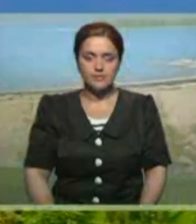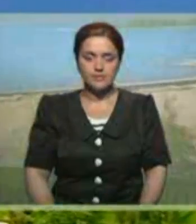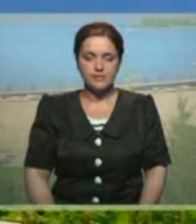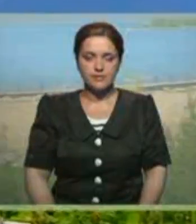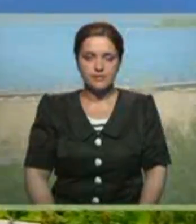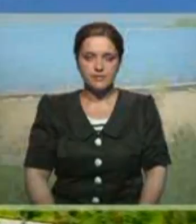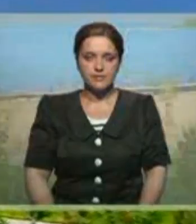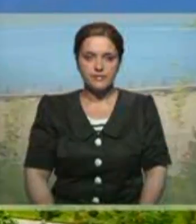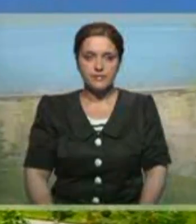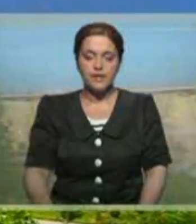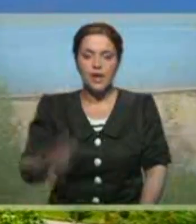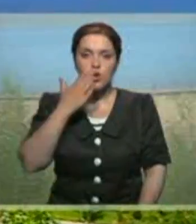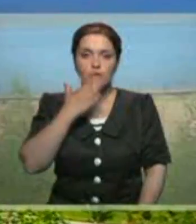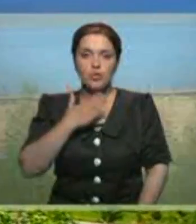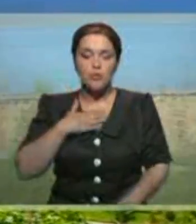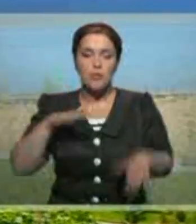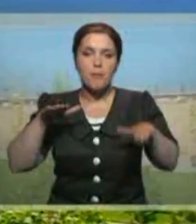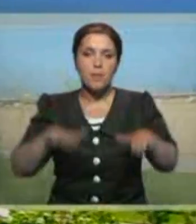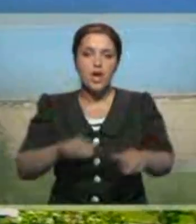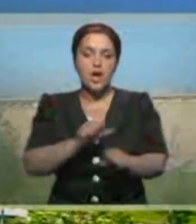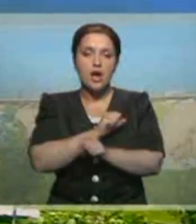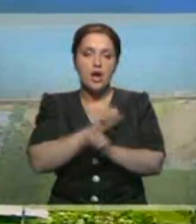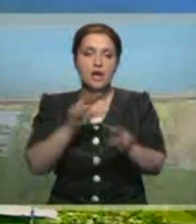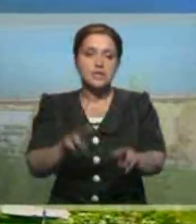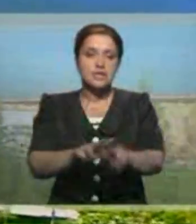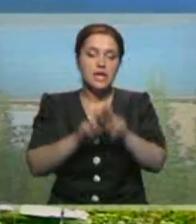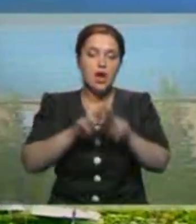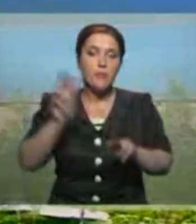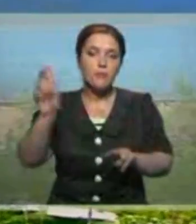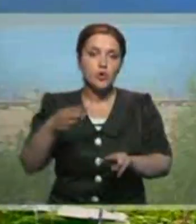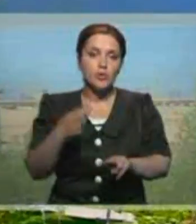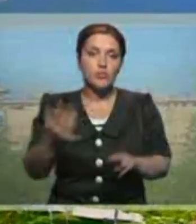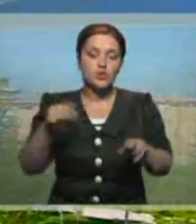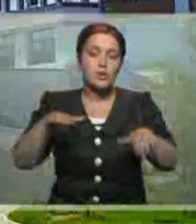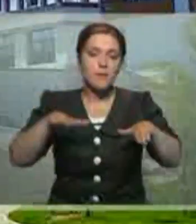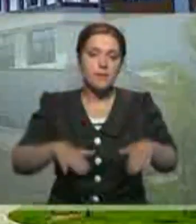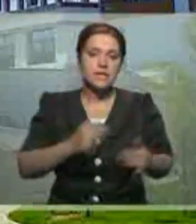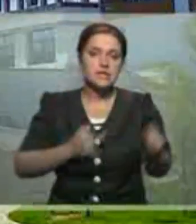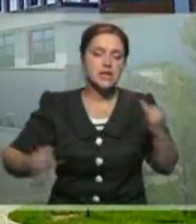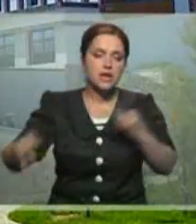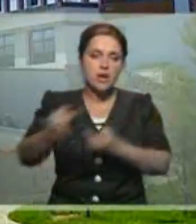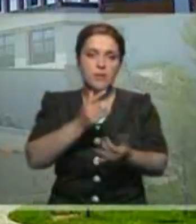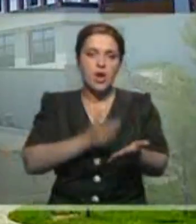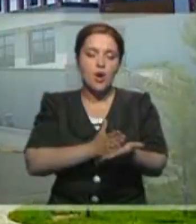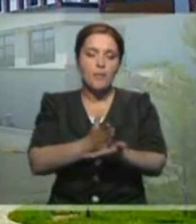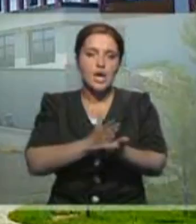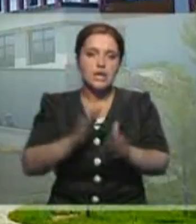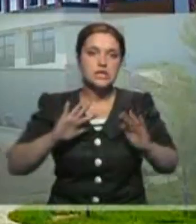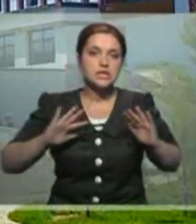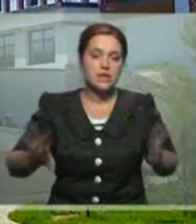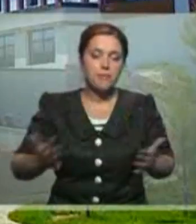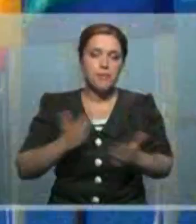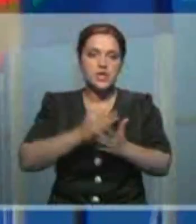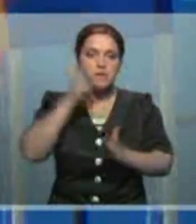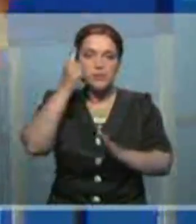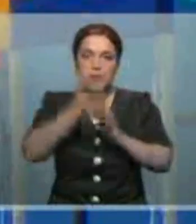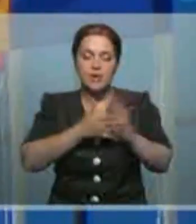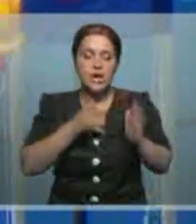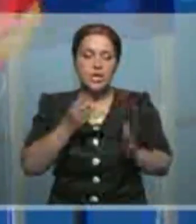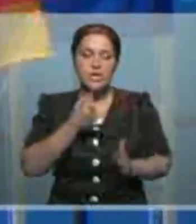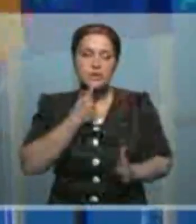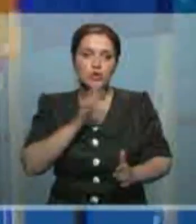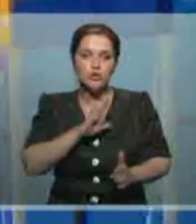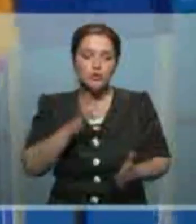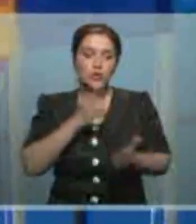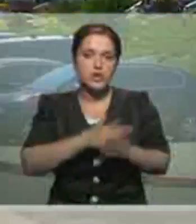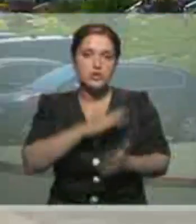Излюбленное место астанчан – курорт Бурабай. Сегодня стал ареной, где происходит серьезное политическое событие. Понять это нетрудно, хотя бы